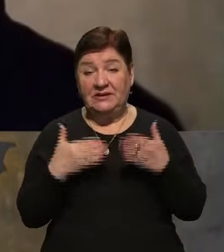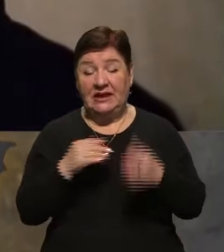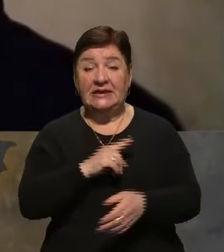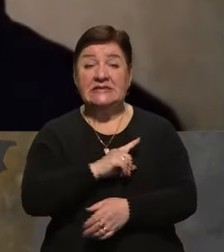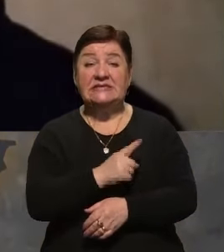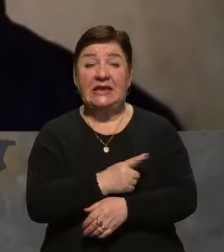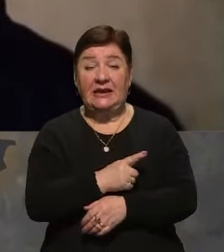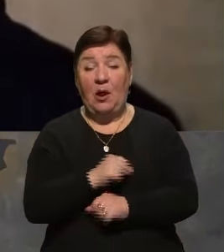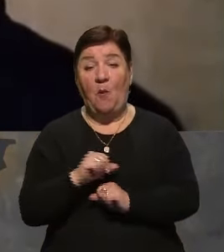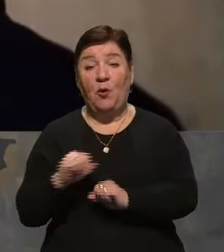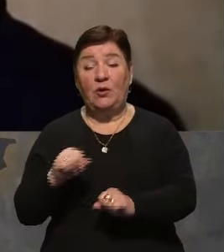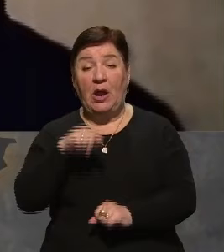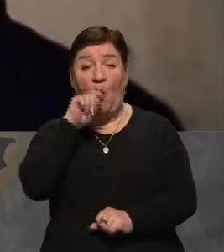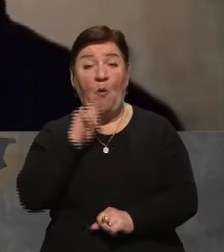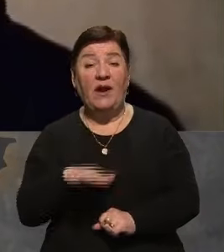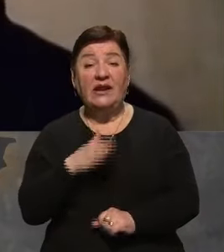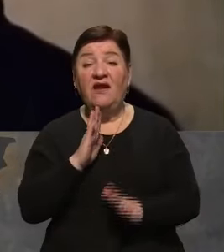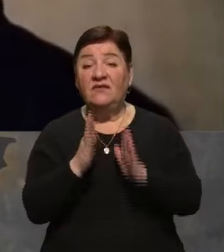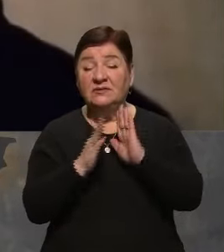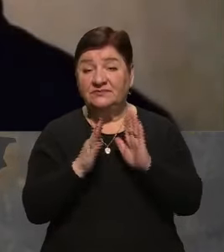безпеки та оборони України. На фейсбуці – паблік «Легіон Свободи». за перегляд!